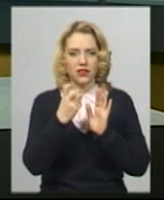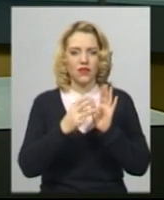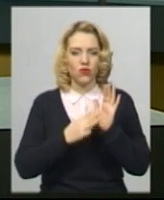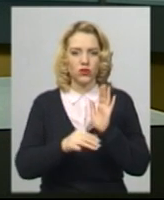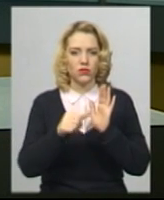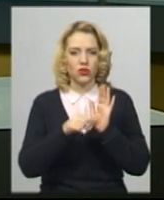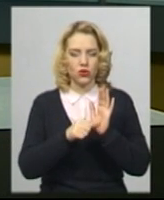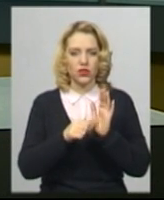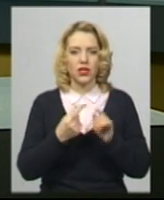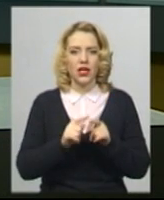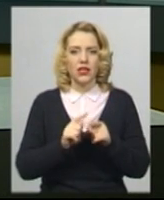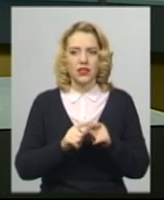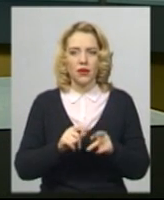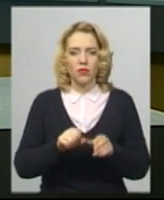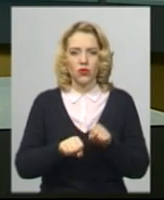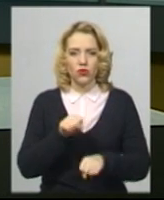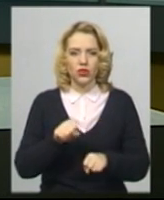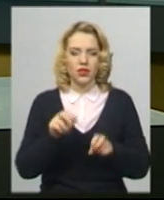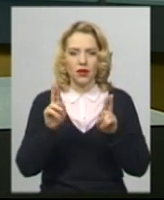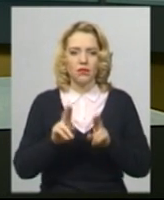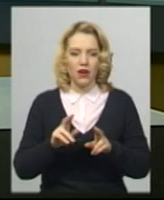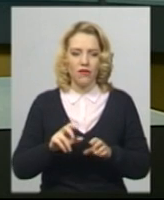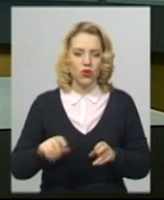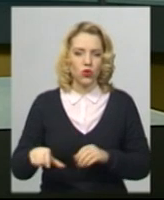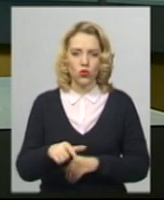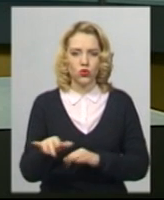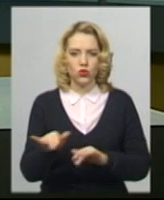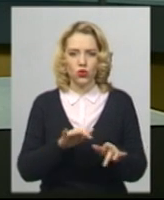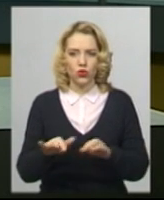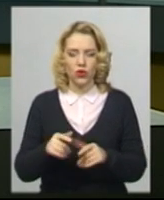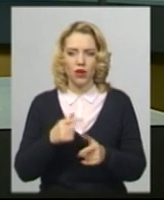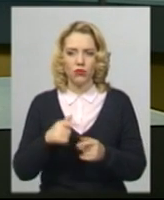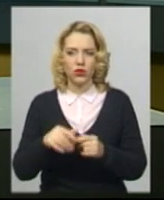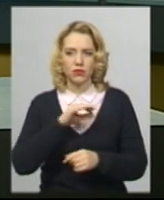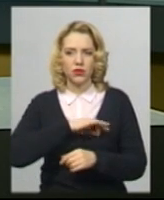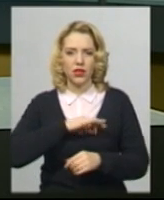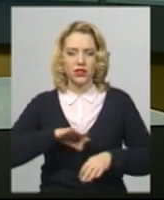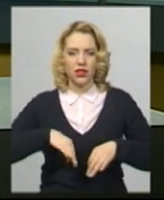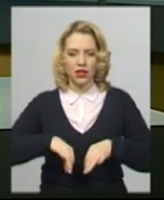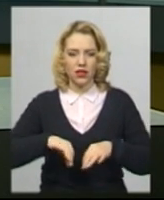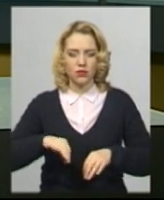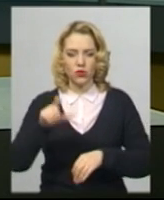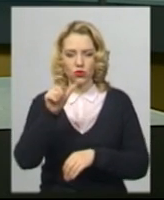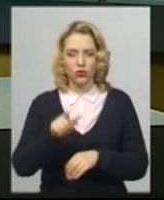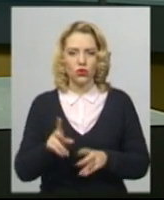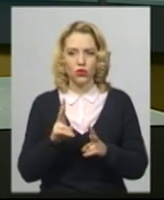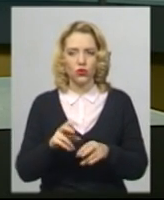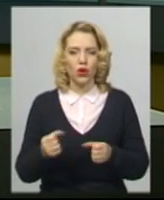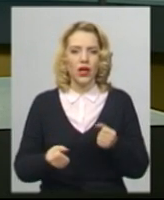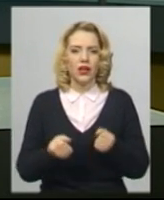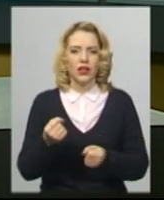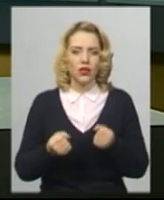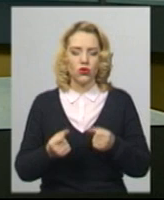України. Це порушення правил безпеки дорожнього руху або експлуатації транспорту особою, яка керує транспортним засобом, що